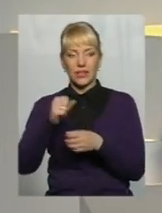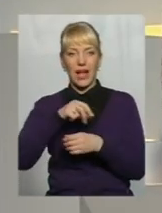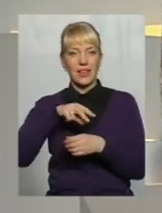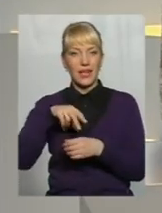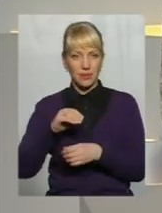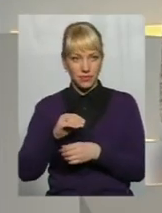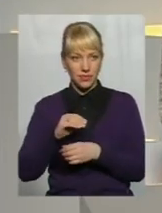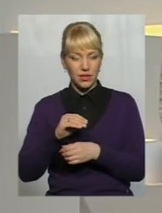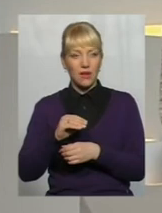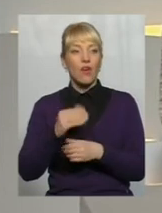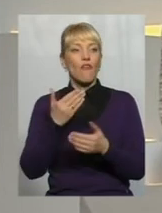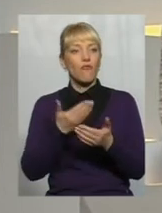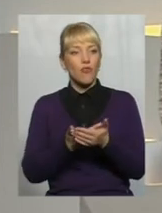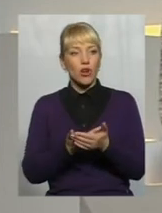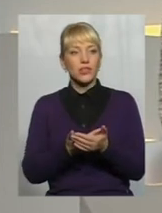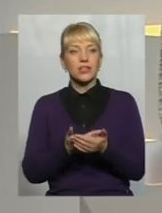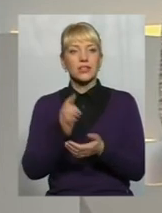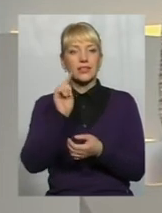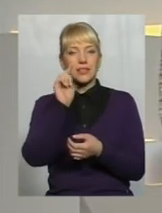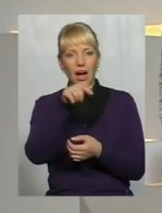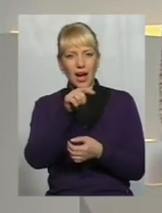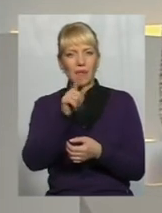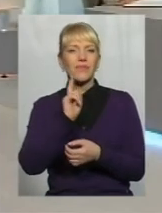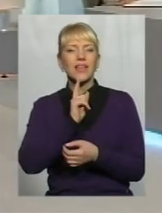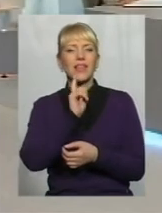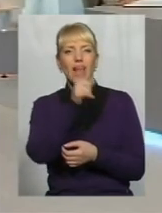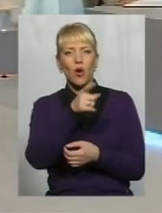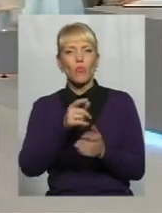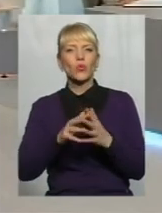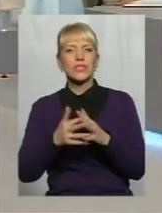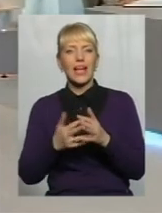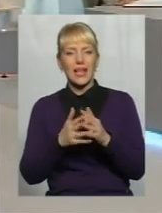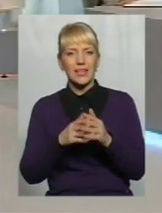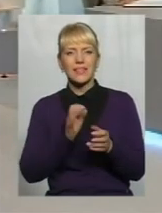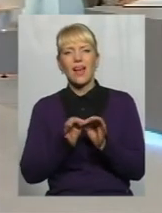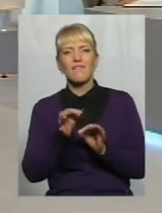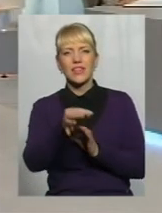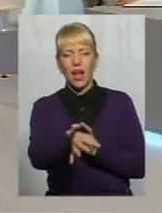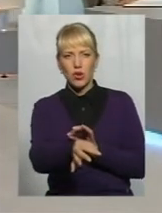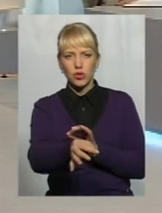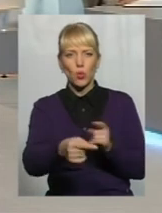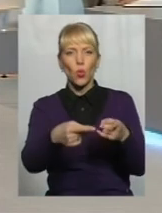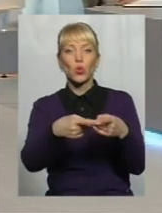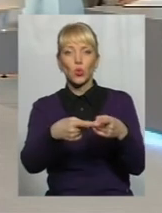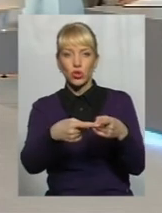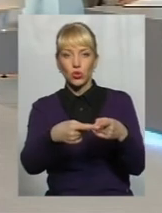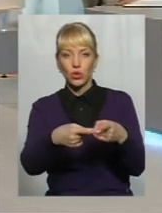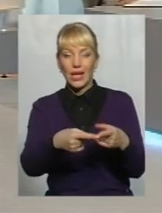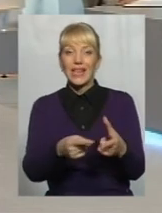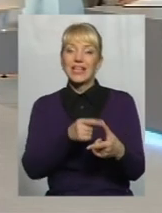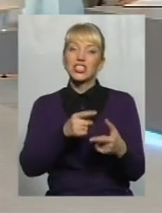от там, в далекому селі, найвіддаленішому куточку, чи